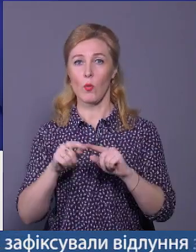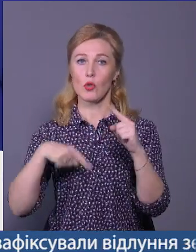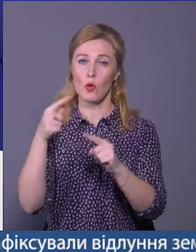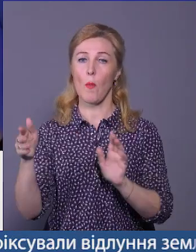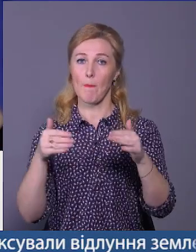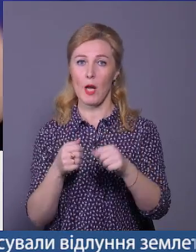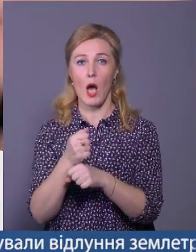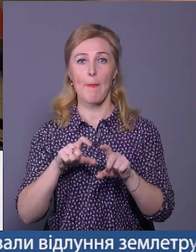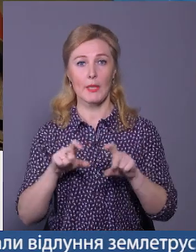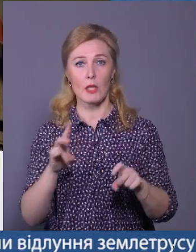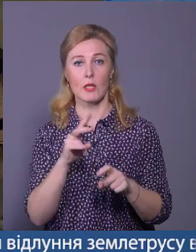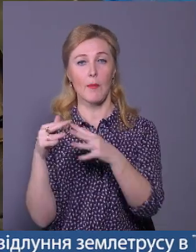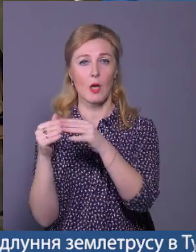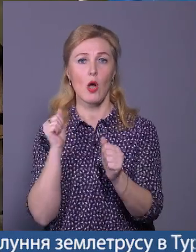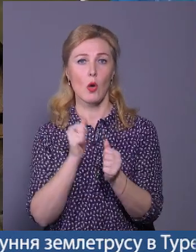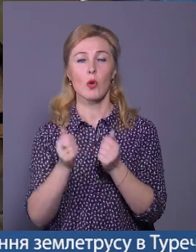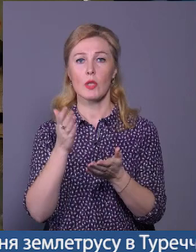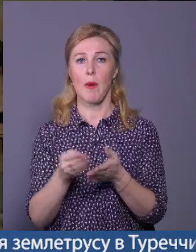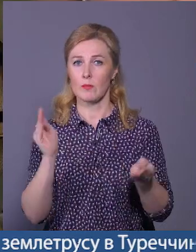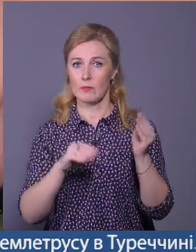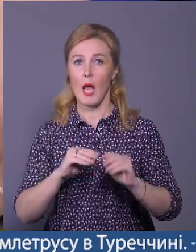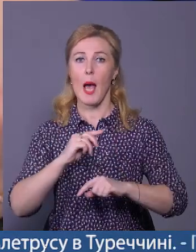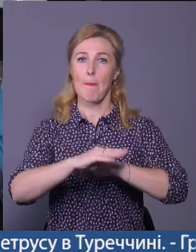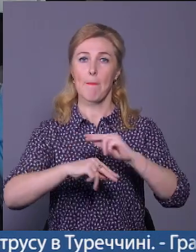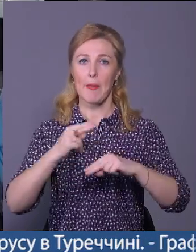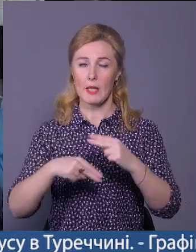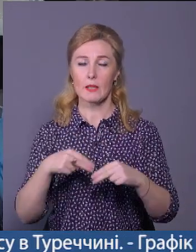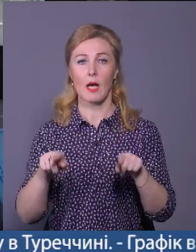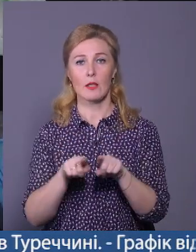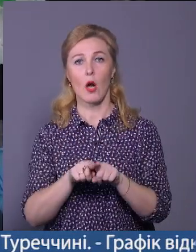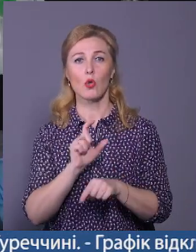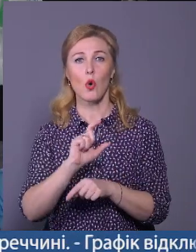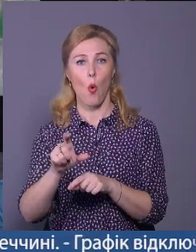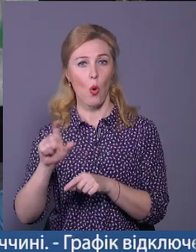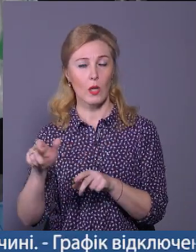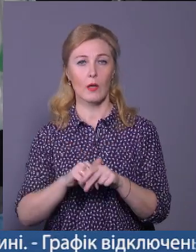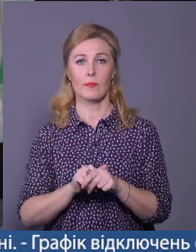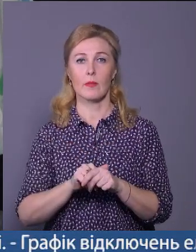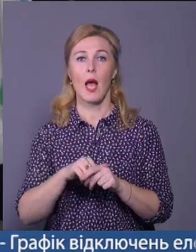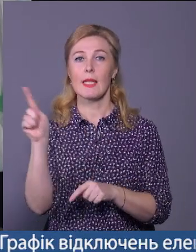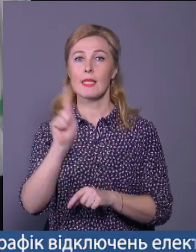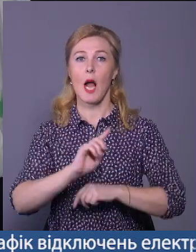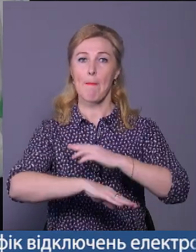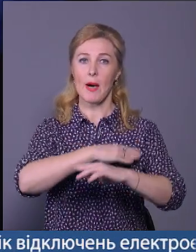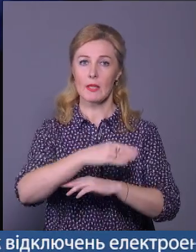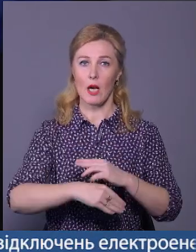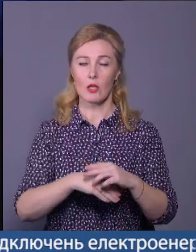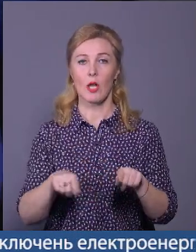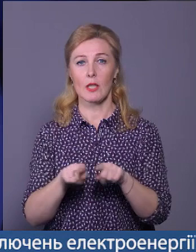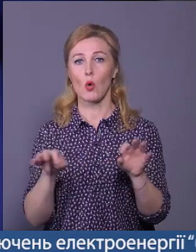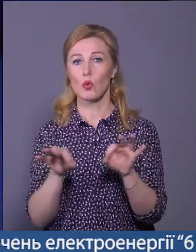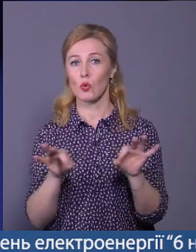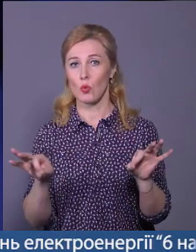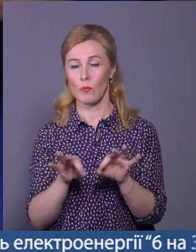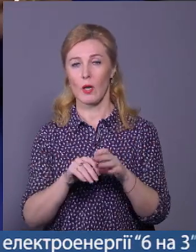партію аптечок на передову. Кожна має містити бинт, просочний гемостатиком, голку для декомпресії, ізраїльський бандаж, назофарингіальну трубку,